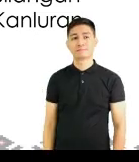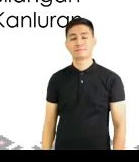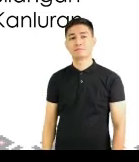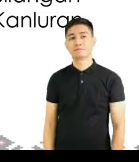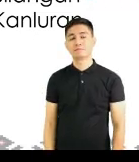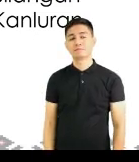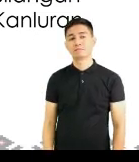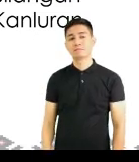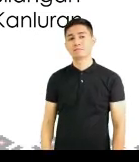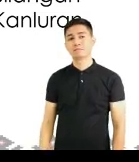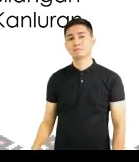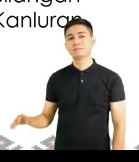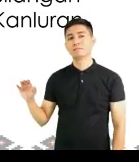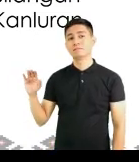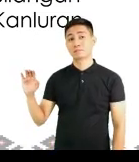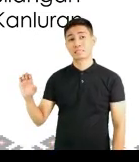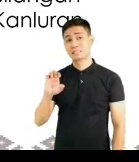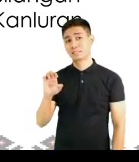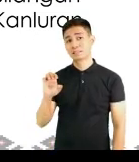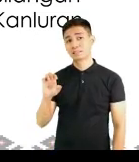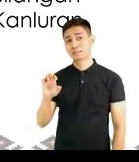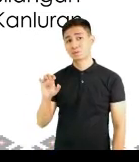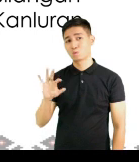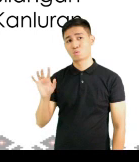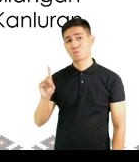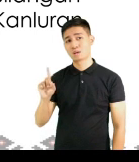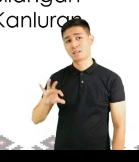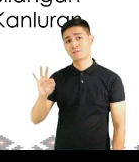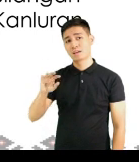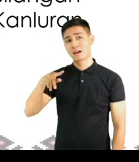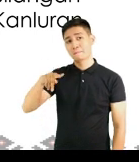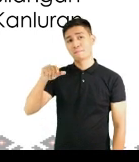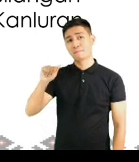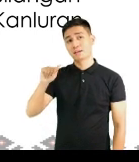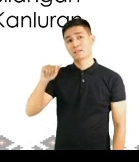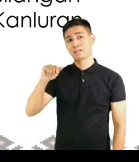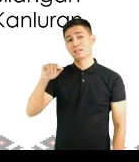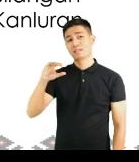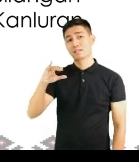Sa gawing silangan naman, matatagpuan ang Karagatang Pasipiko.